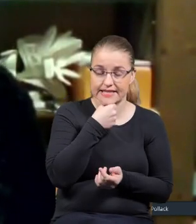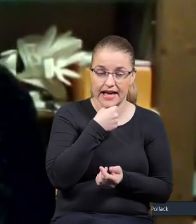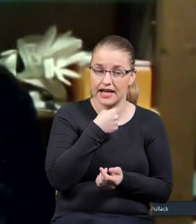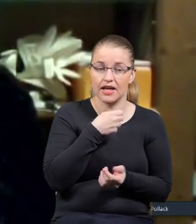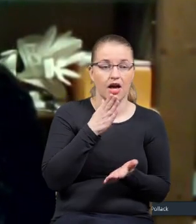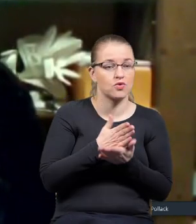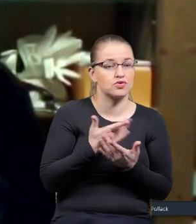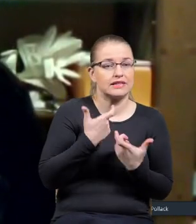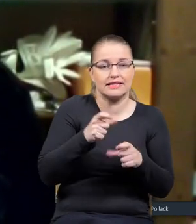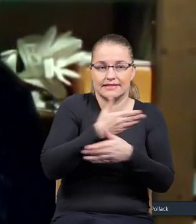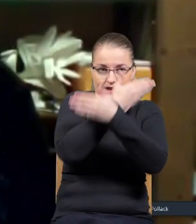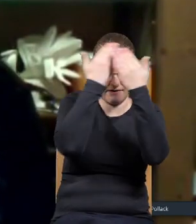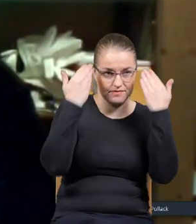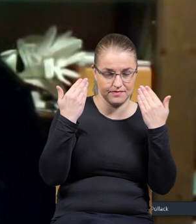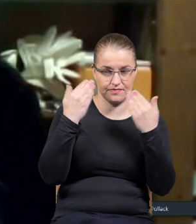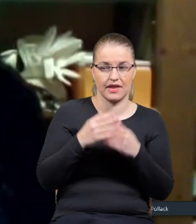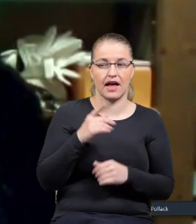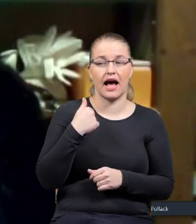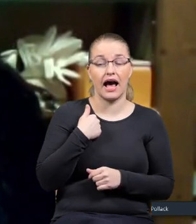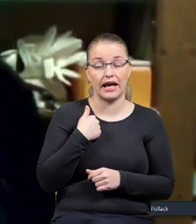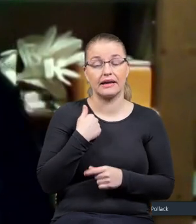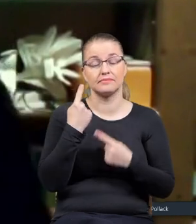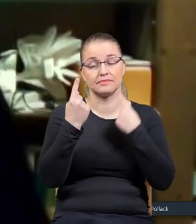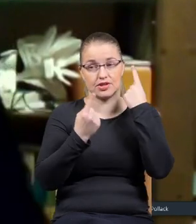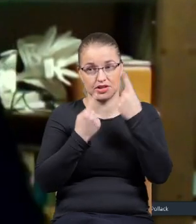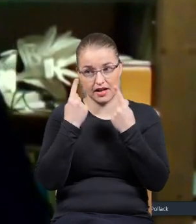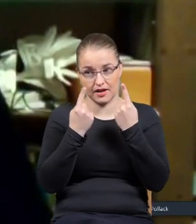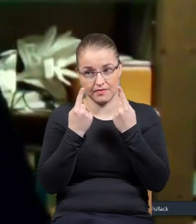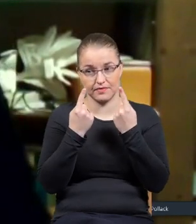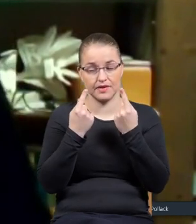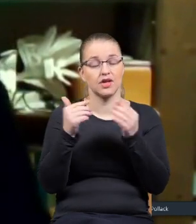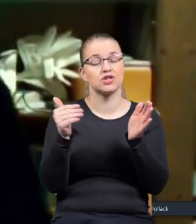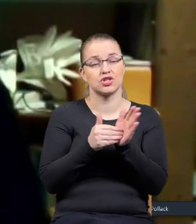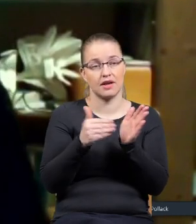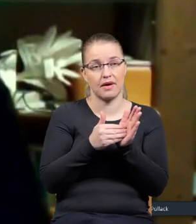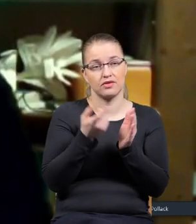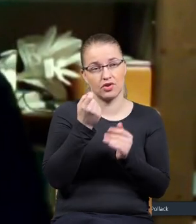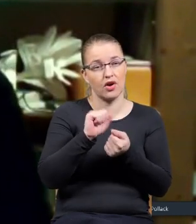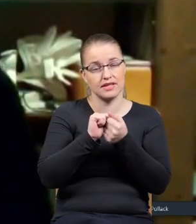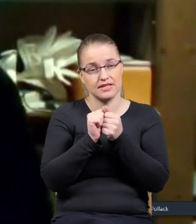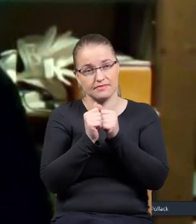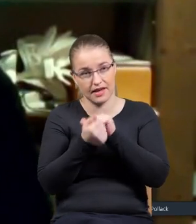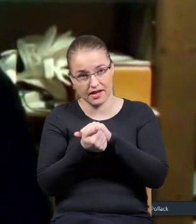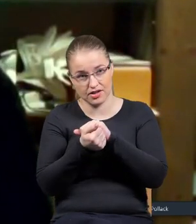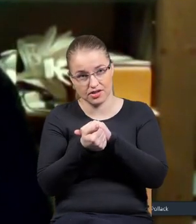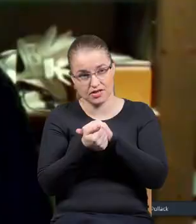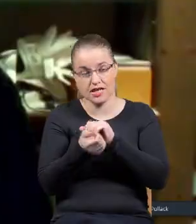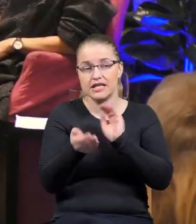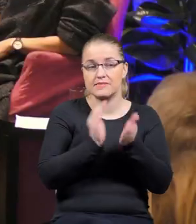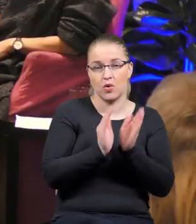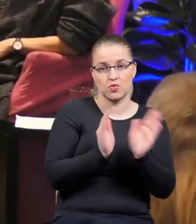ja już nic nie wymyślam, ale moim zdaniem, to tutaj trzeba trochę zmienić strategię.